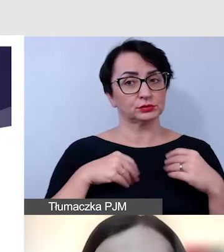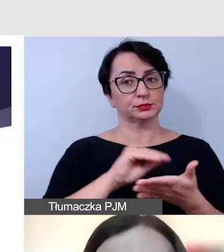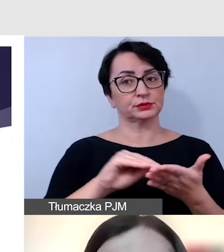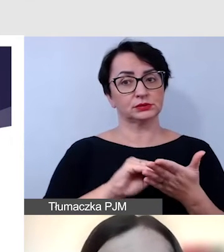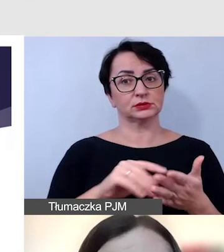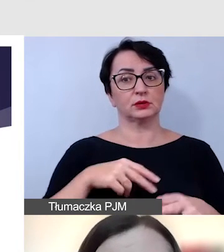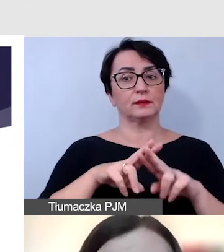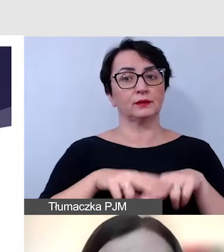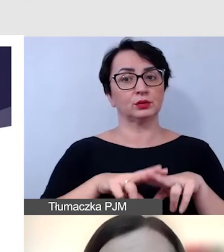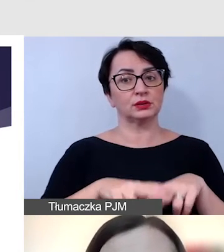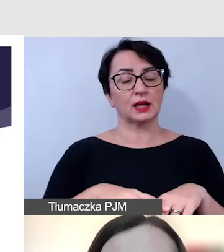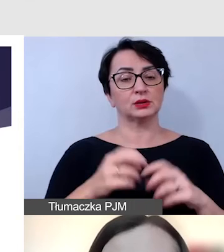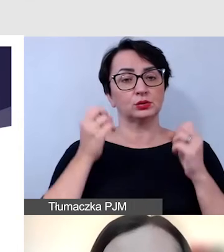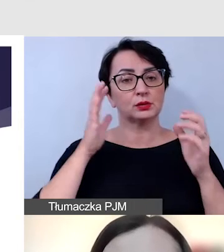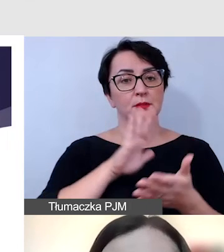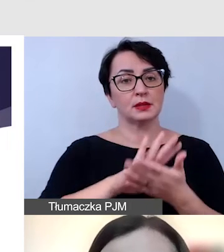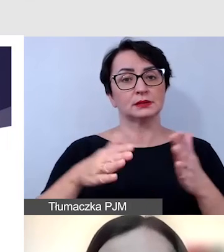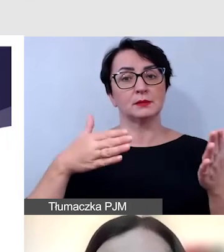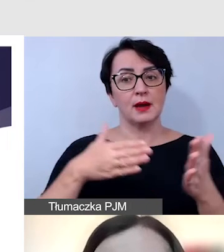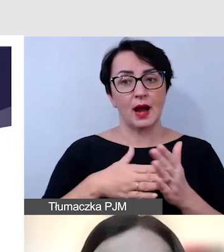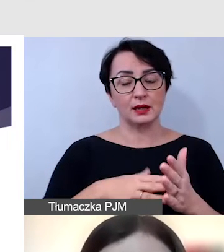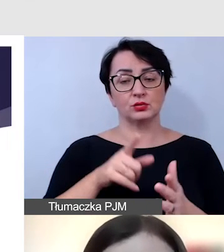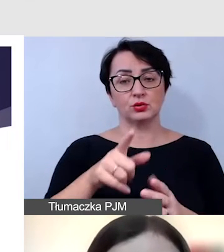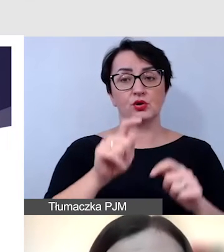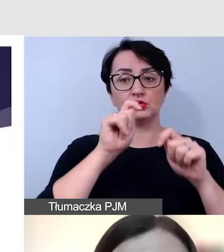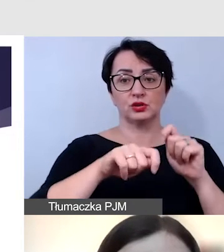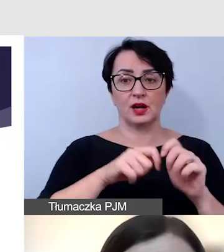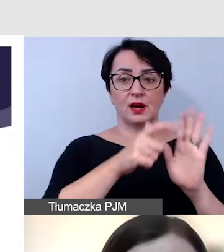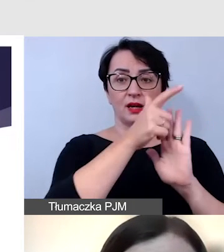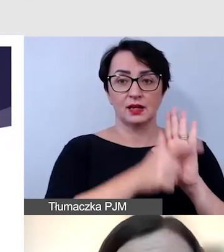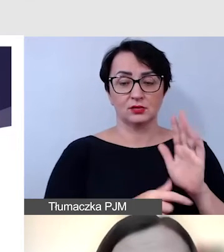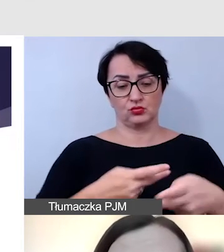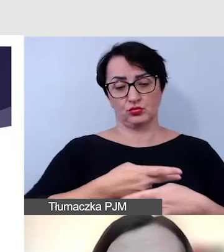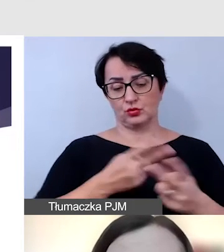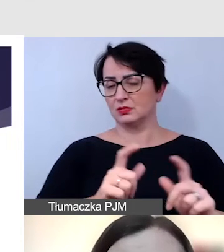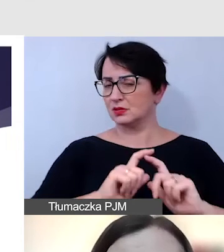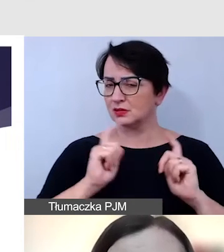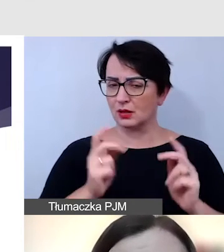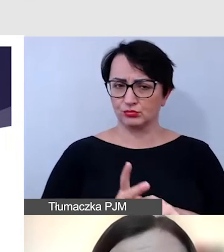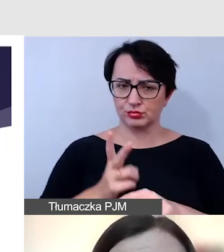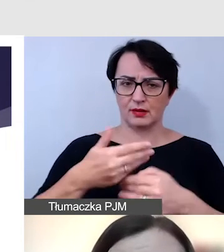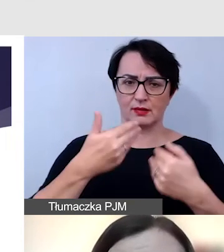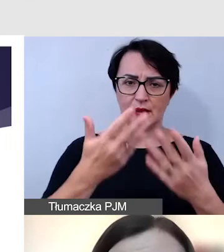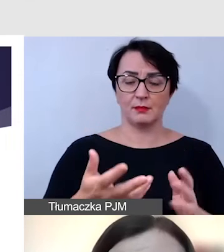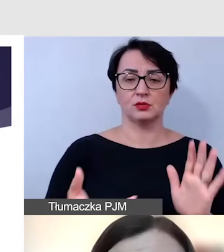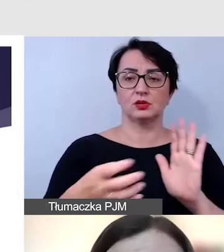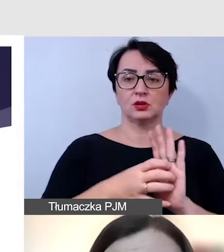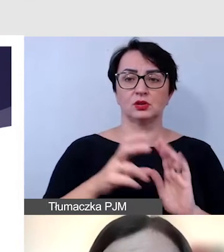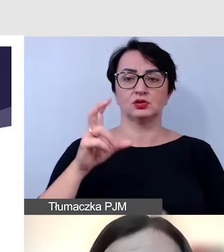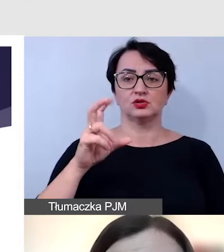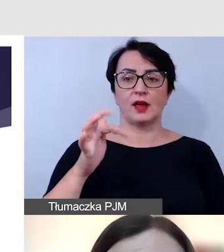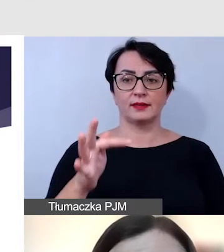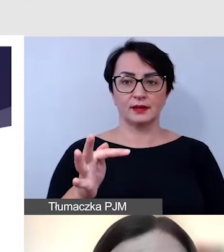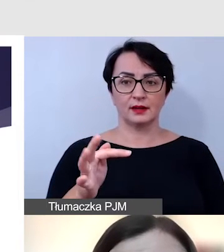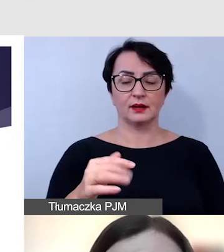Kultury Bez Barier i checklista może zostać udostępniona w całości. Na czacie właśnie